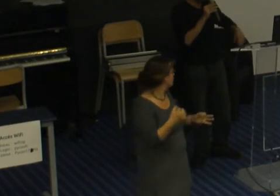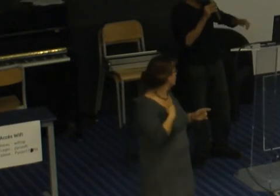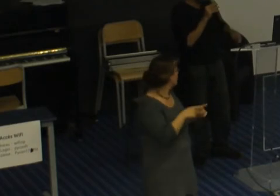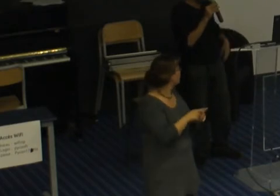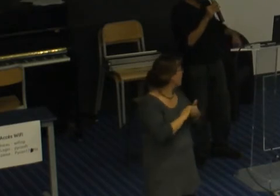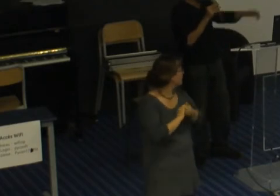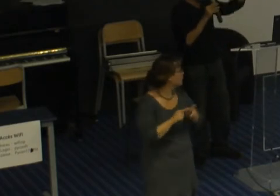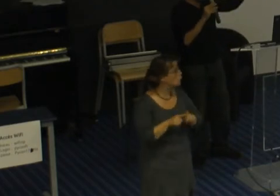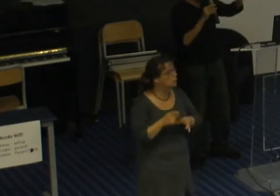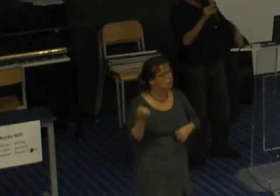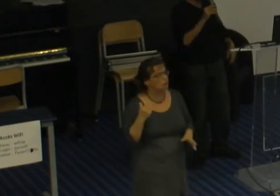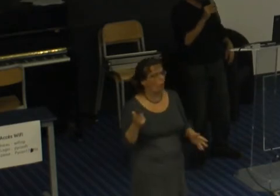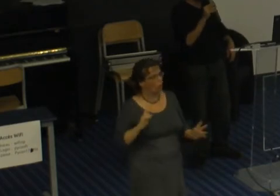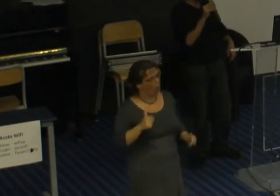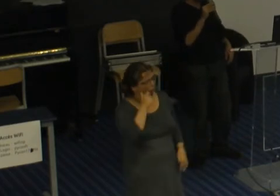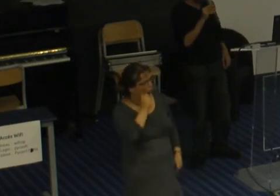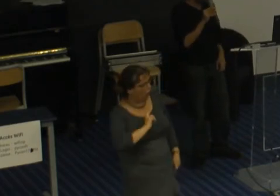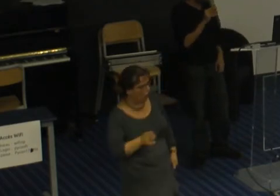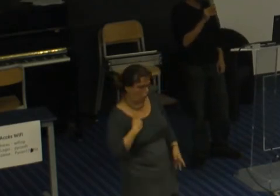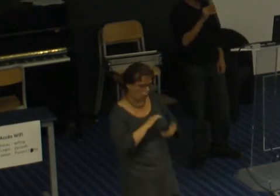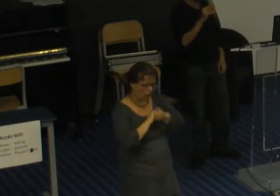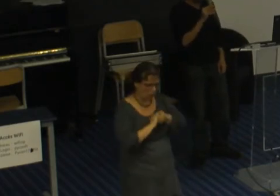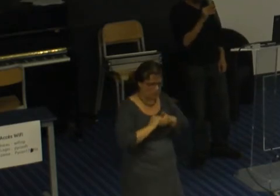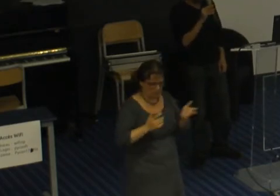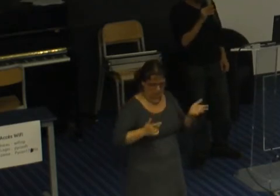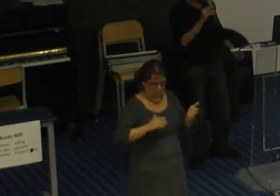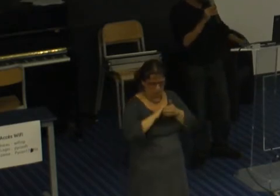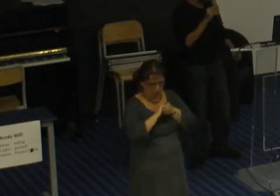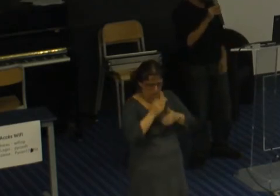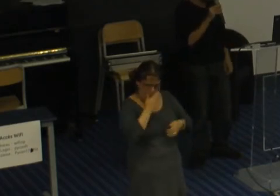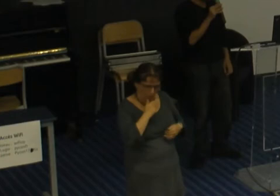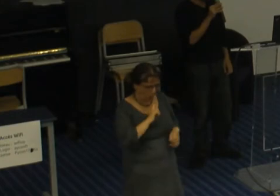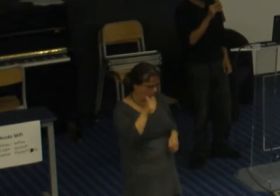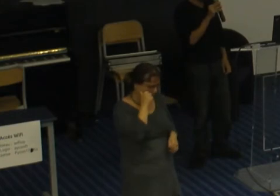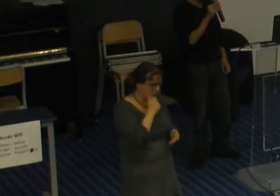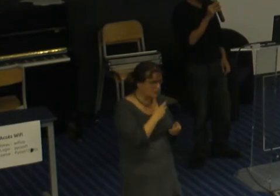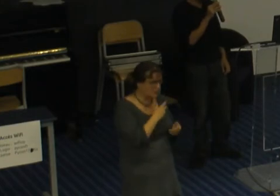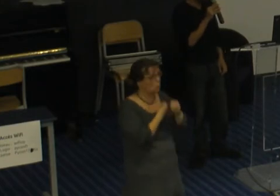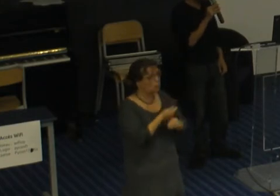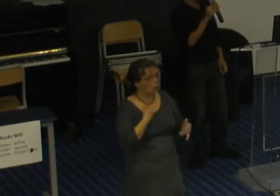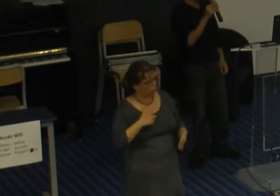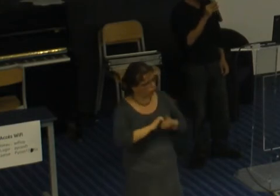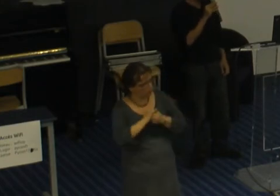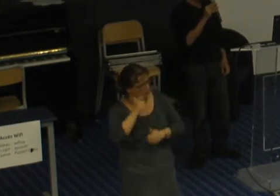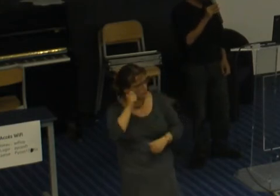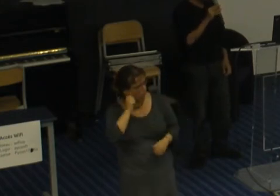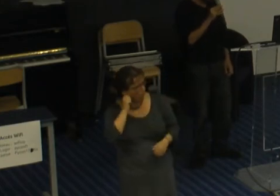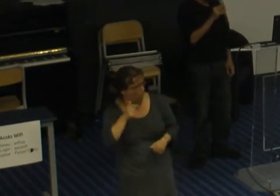raciste ou je suis j'ai des amis homos je suis pas homophobe bon c'est totalement stupide comme argument